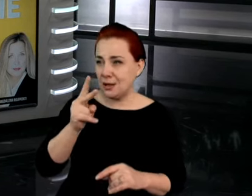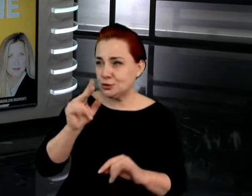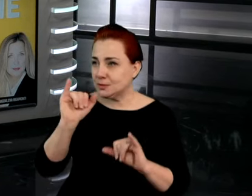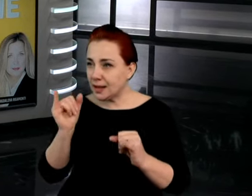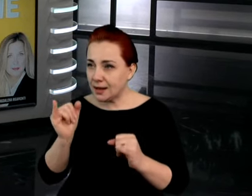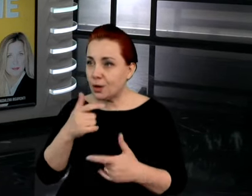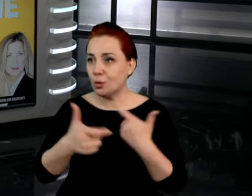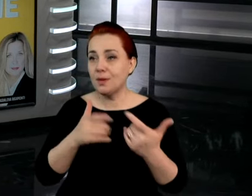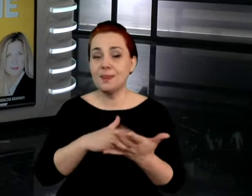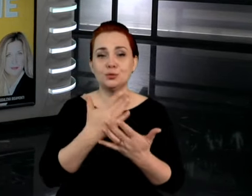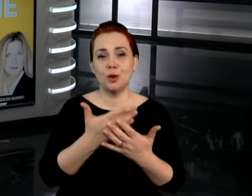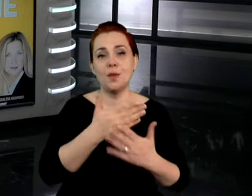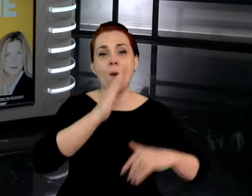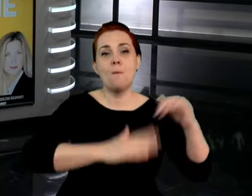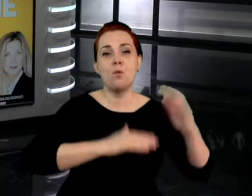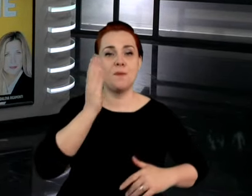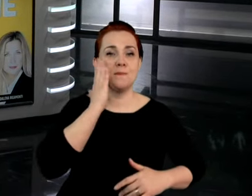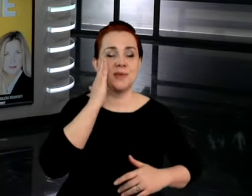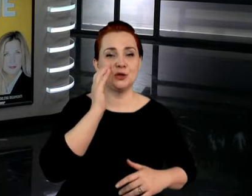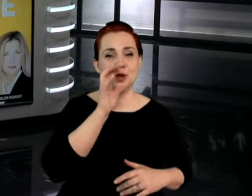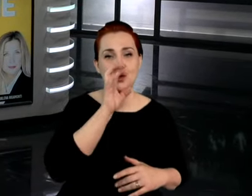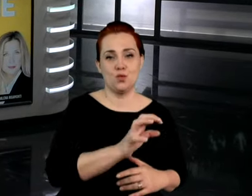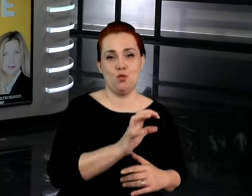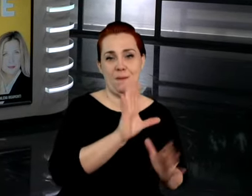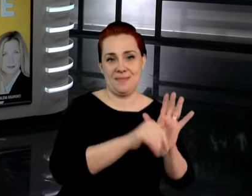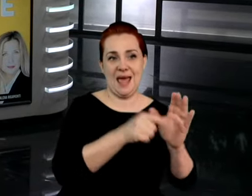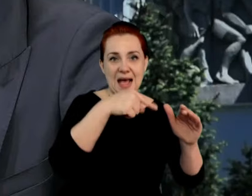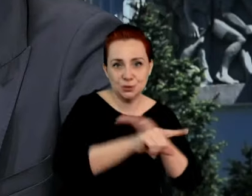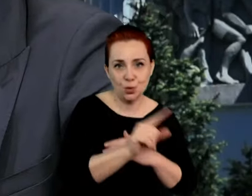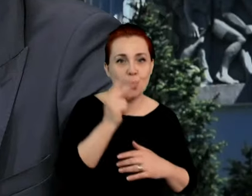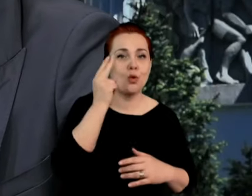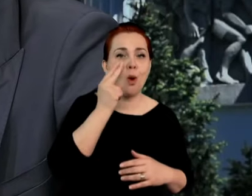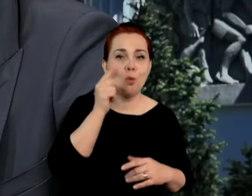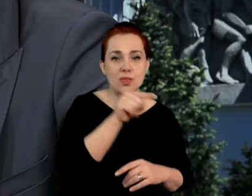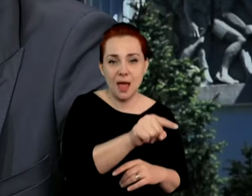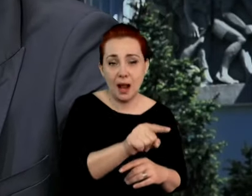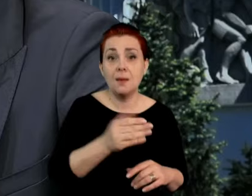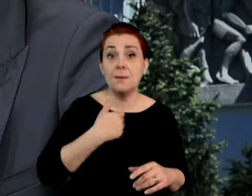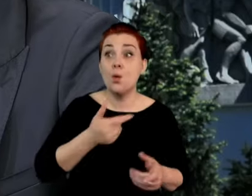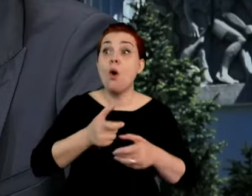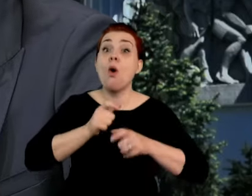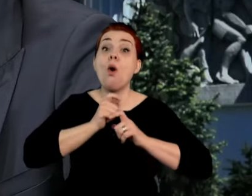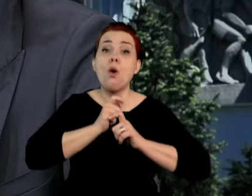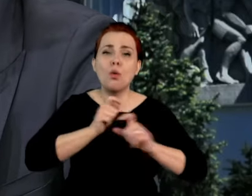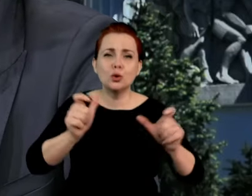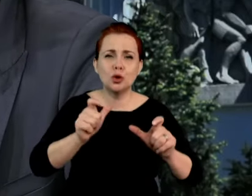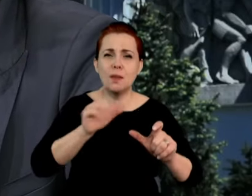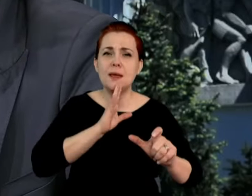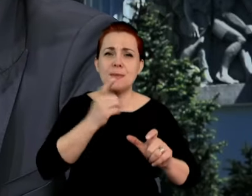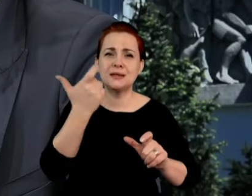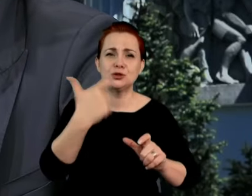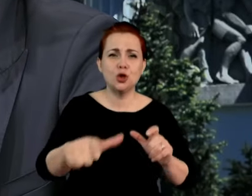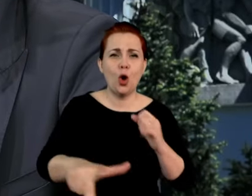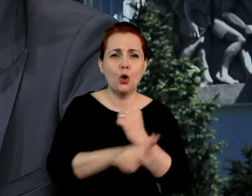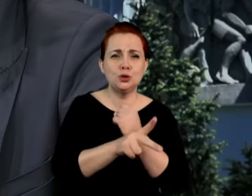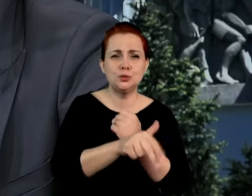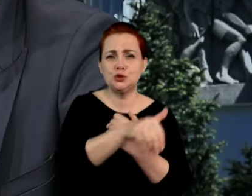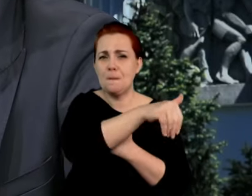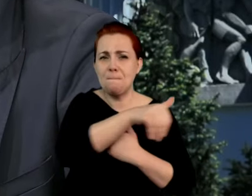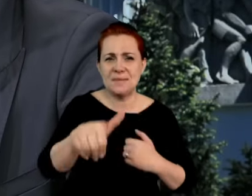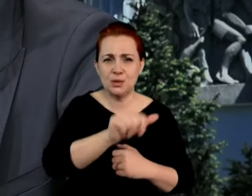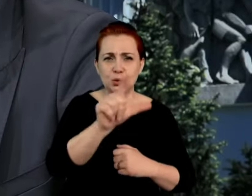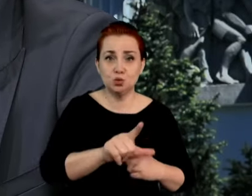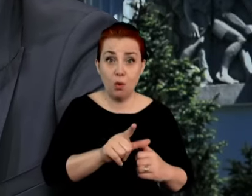budowanie mieszkań komunalnych. W zeszłym tygodniu akurat w Ministerstwie Rozwoju było ogłoszone kolejne chyba 180 milionów złotych na budownictwo